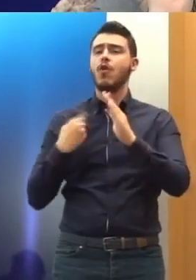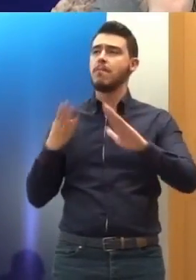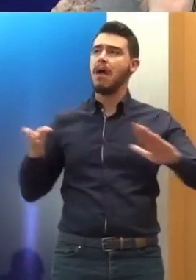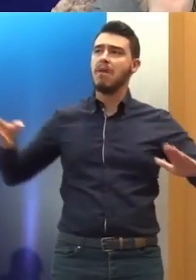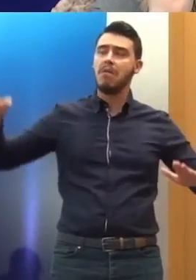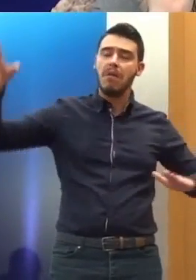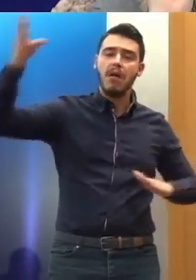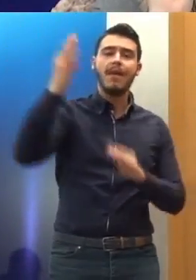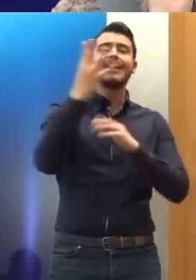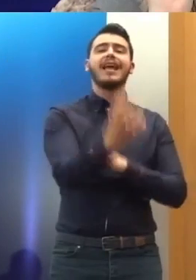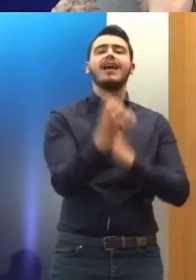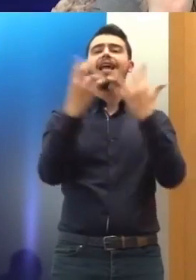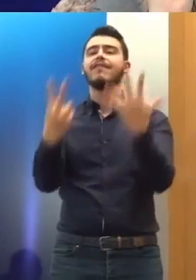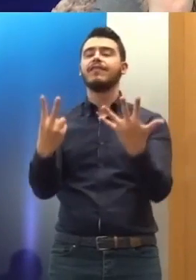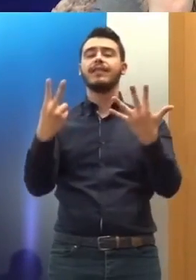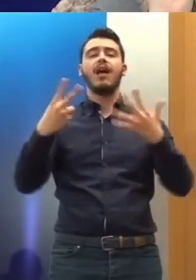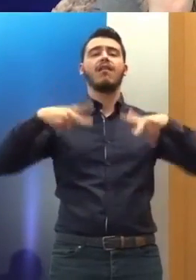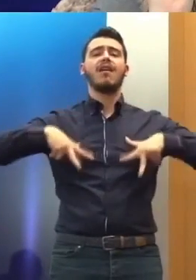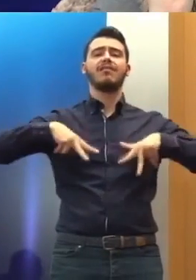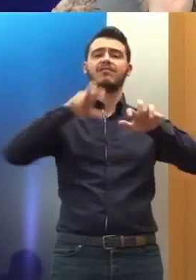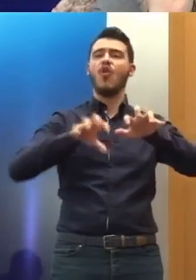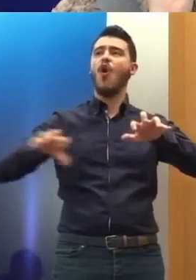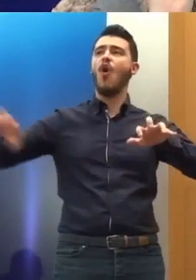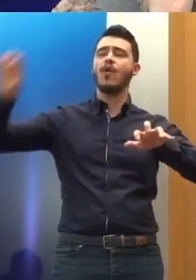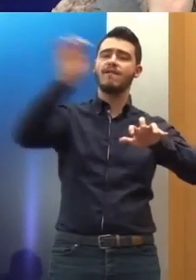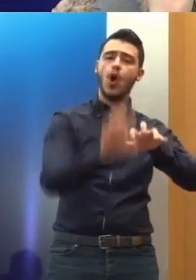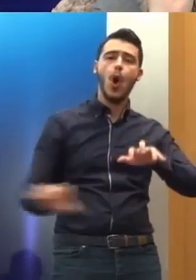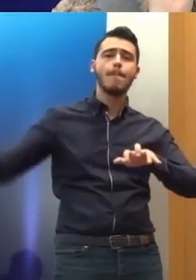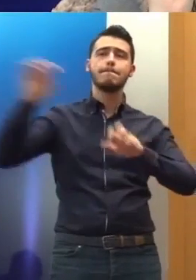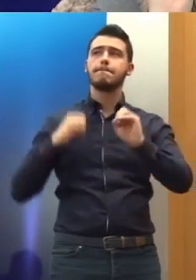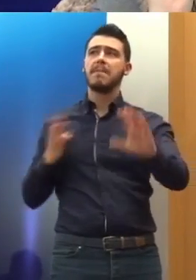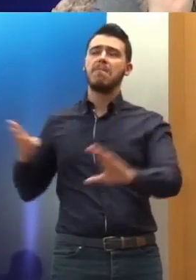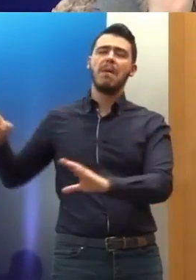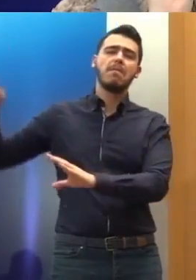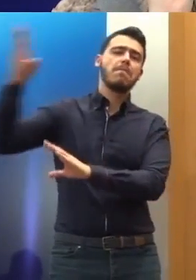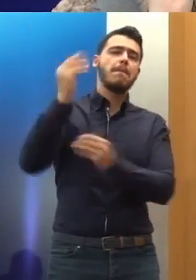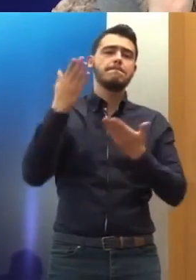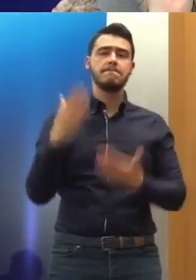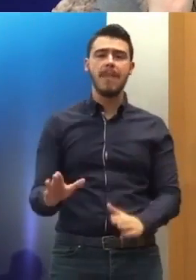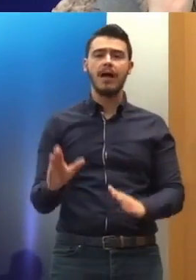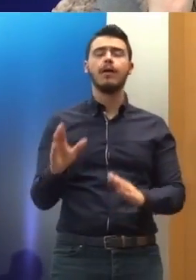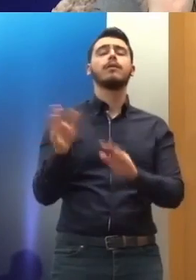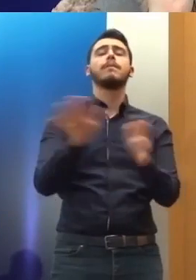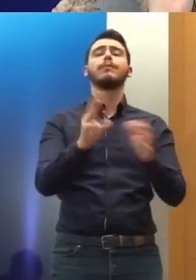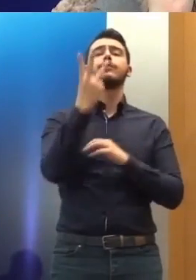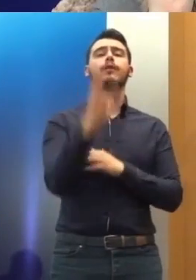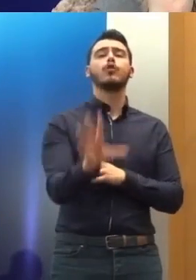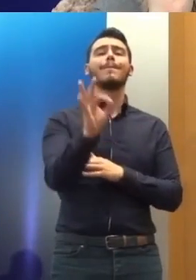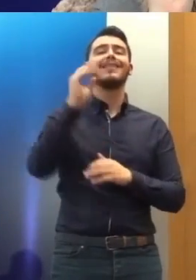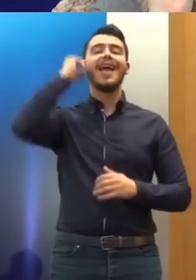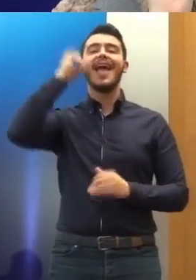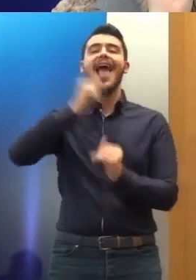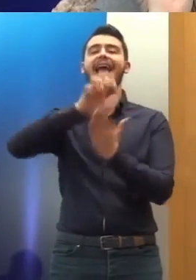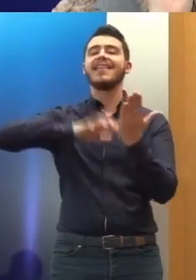όλα τα 47 κράτη-μέλη του Συμβουλίου της Ευρώπης και έχει δημοσιεύσει 350 τόσες εκθέσεις,